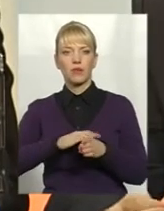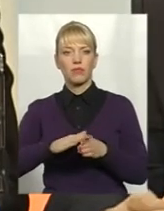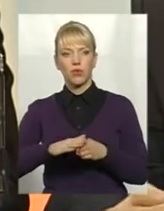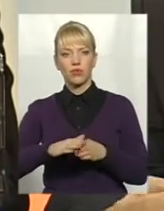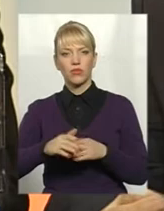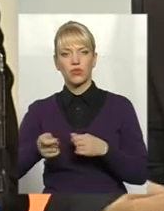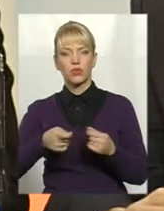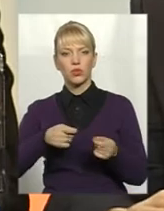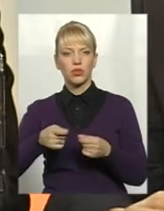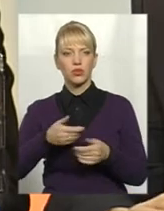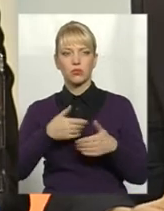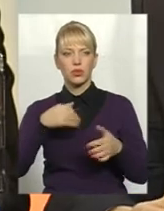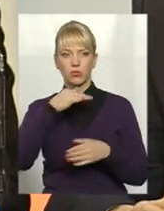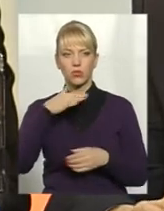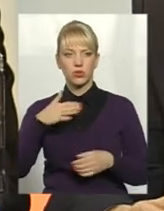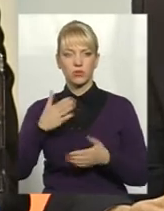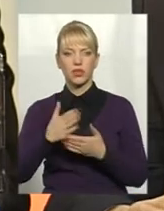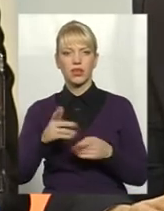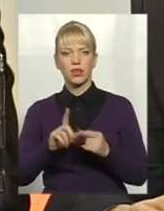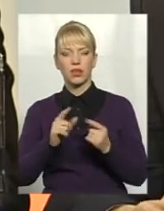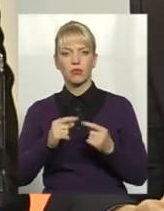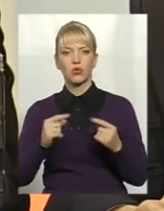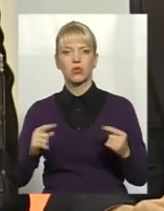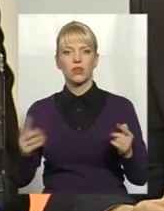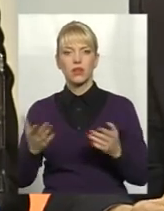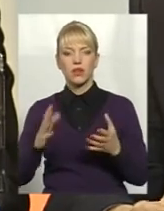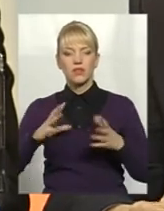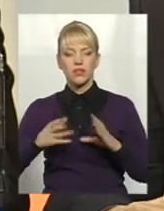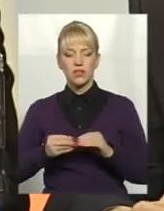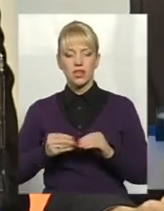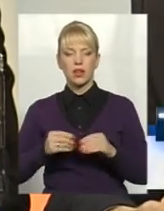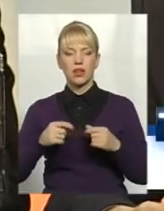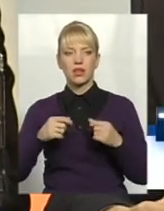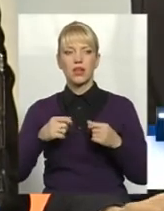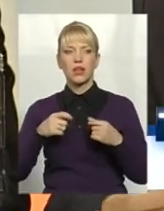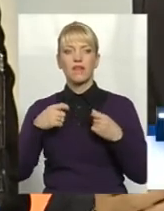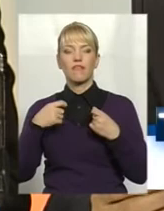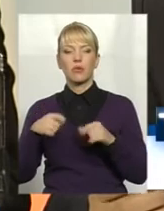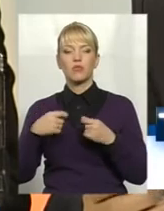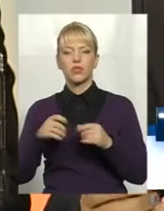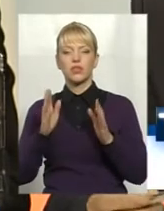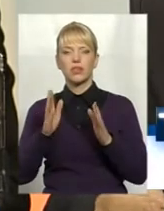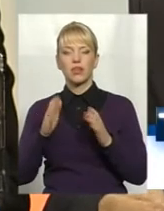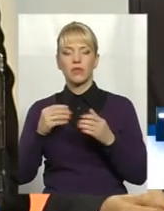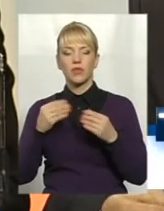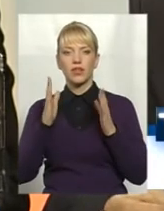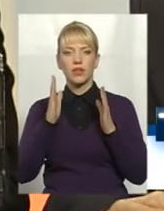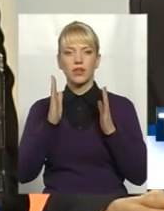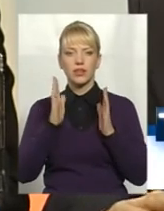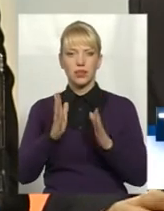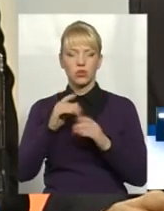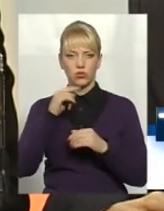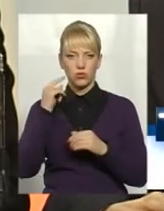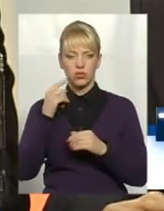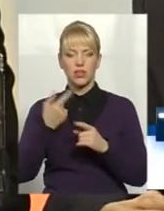дістати ринок ми не можемо. Є така продукція, яка взагалі випускається тільки в Росії, більше ніде. і вона є частиною